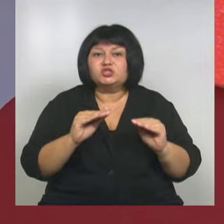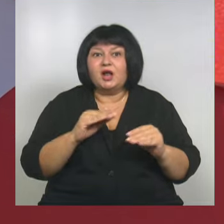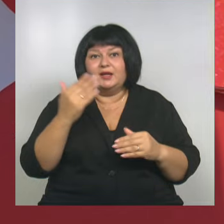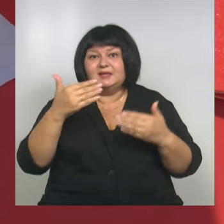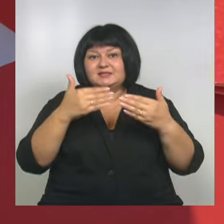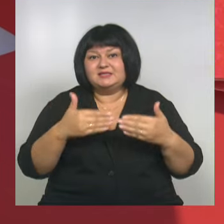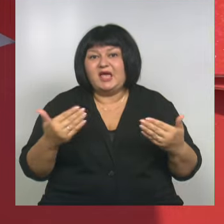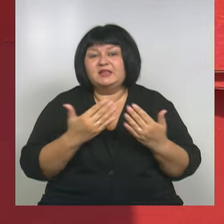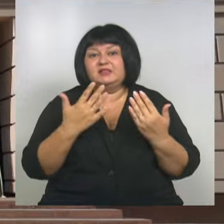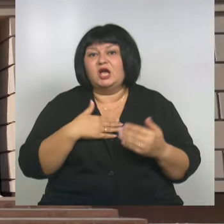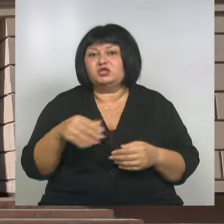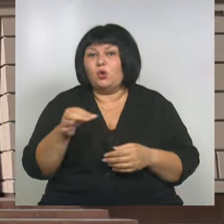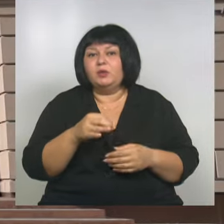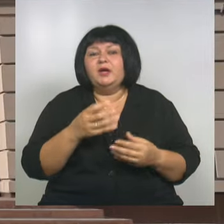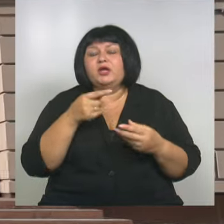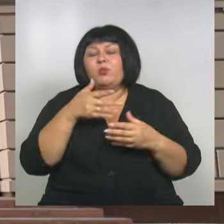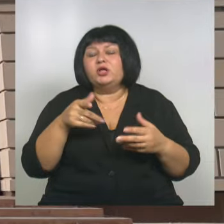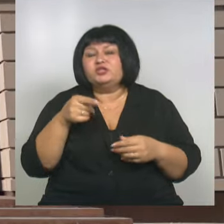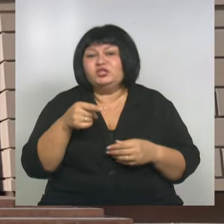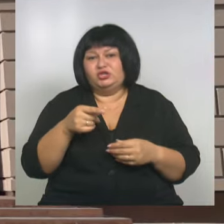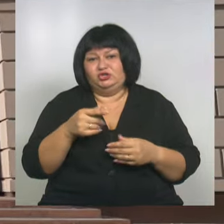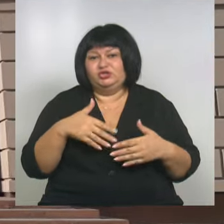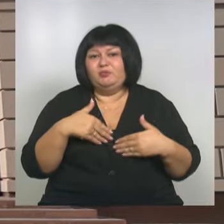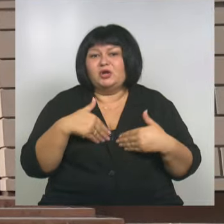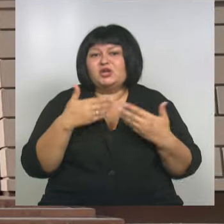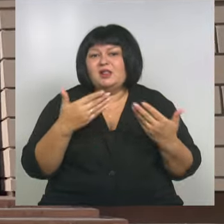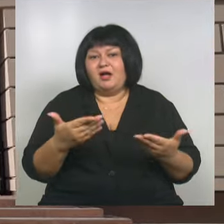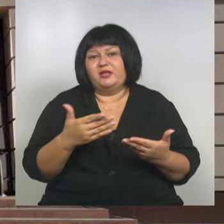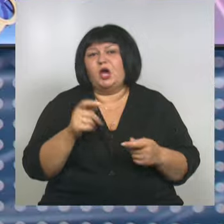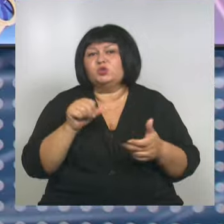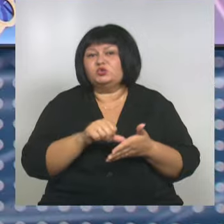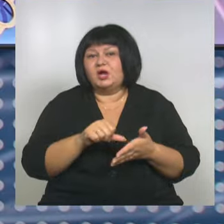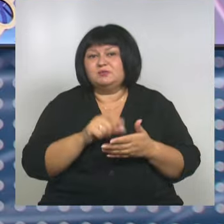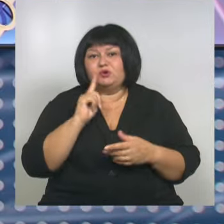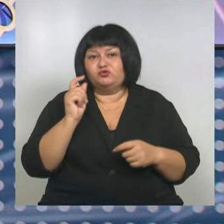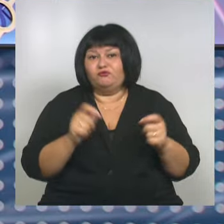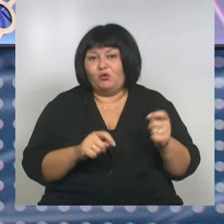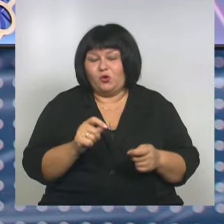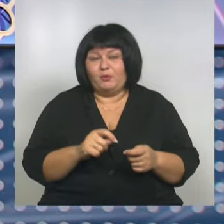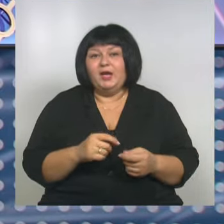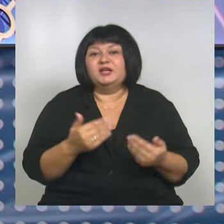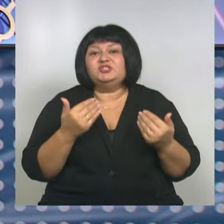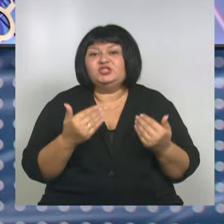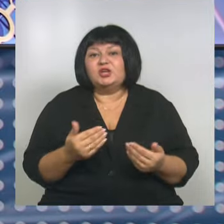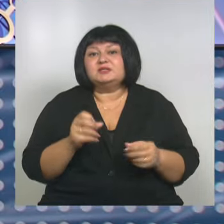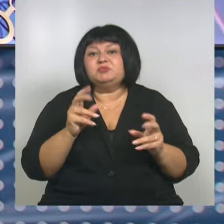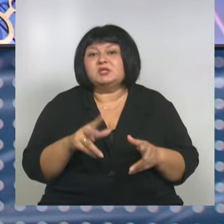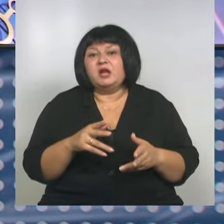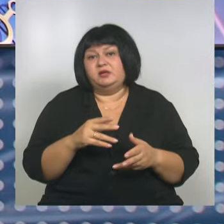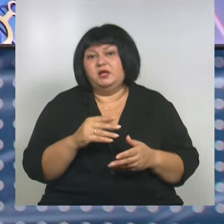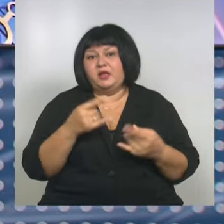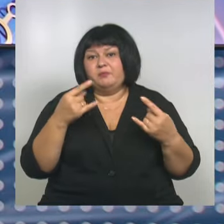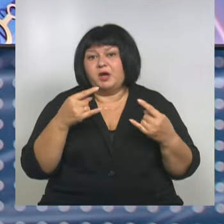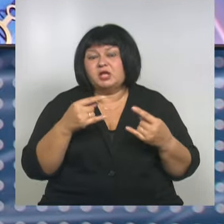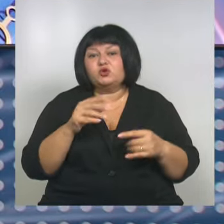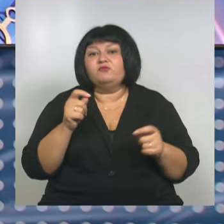области, более тысячи теплых пожеланий от участников молодежного форума. И сейчас специальный репортаж о фестивале